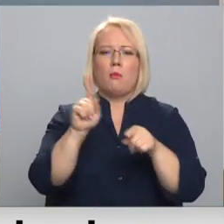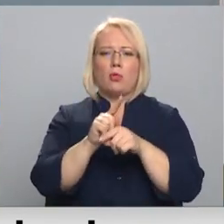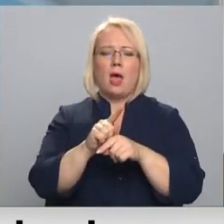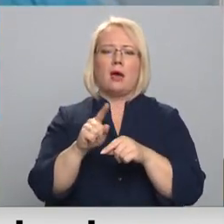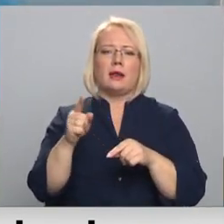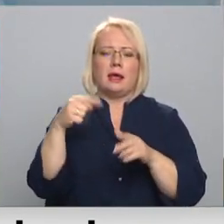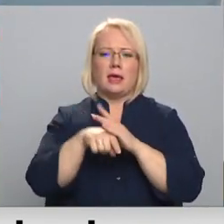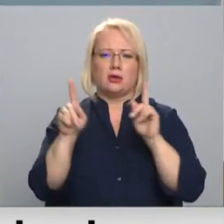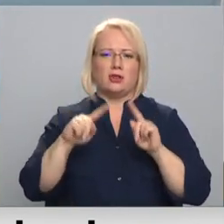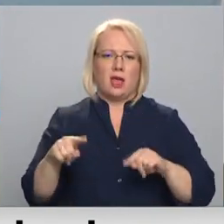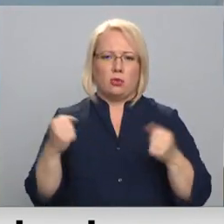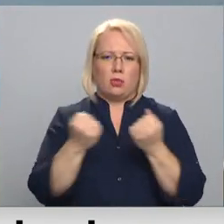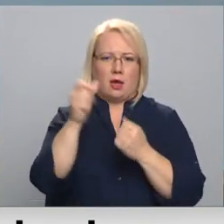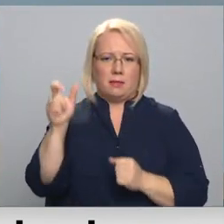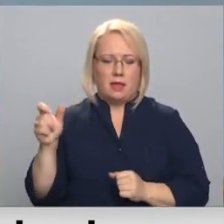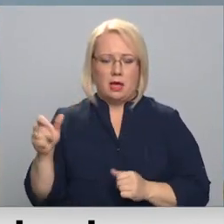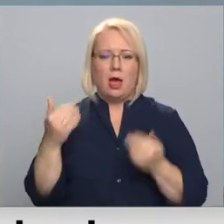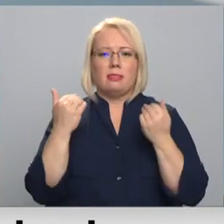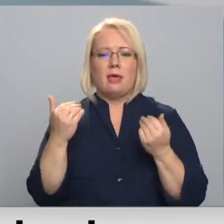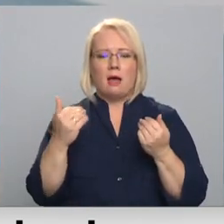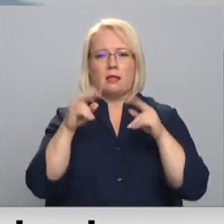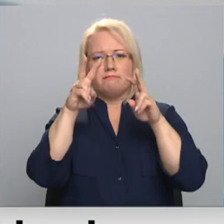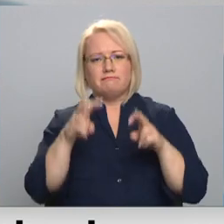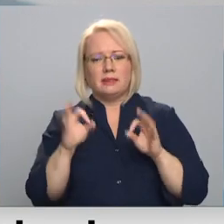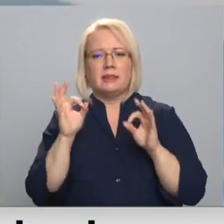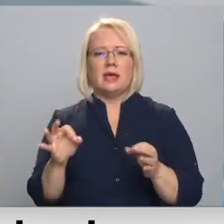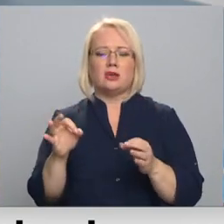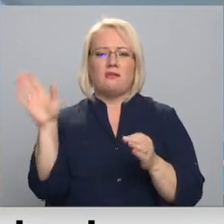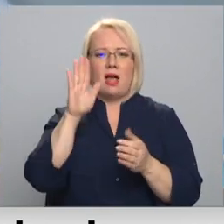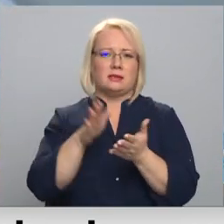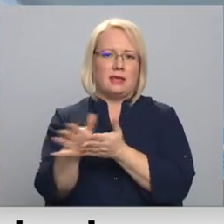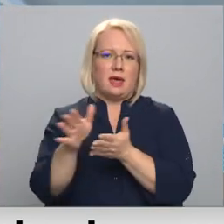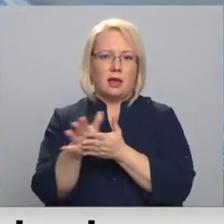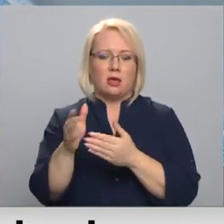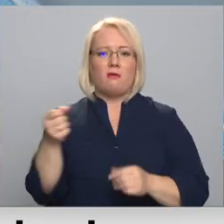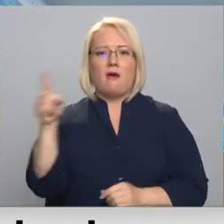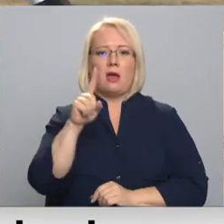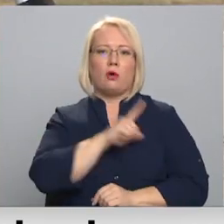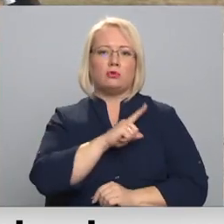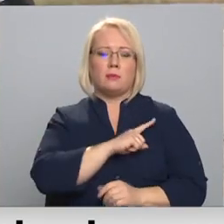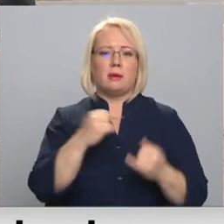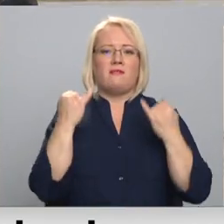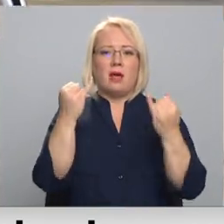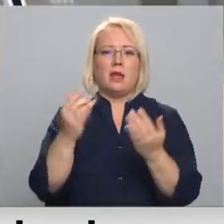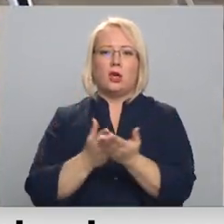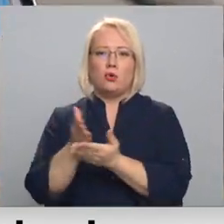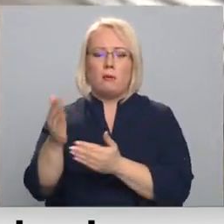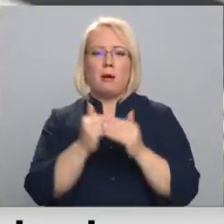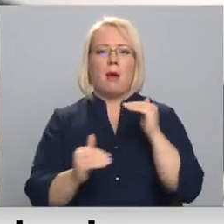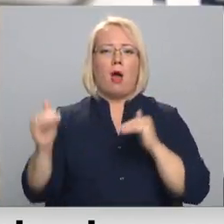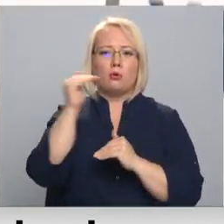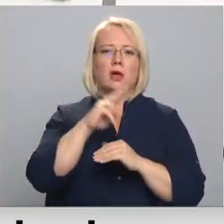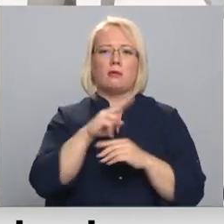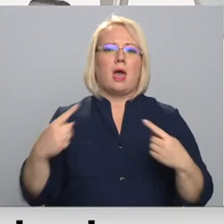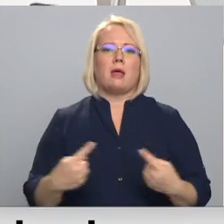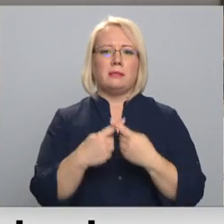kontrolas uzmanības lokā būšot valsts tēriņa krīzes seku likvidēšanai. Vairāk uzmanības veltot jomām ar augstāku neatbilstības